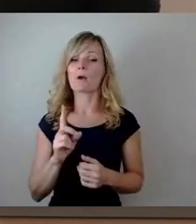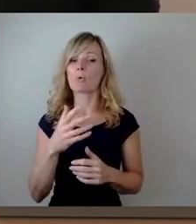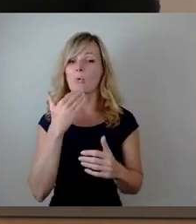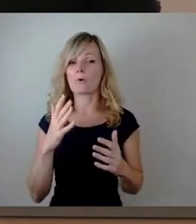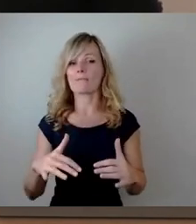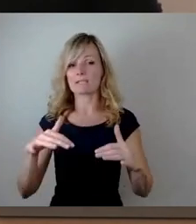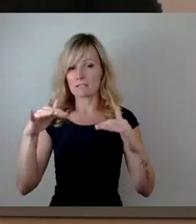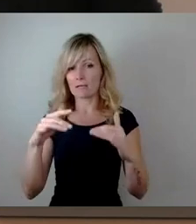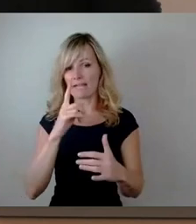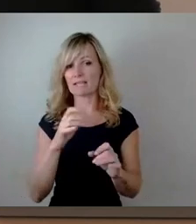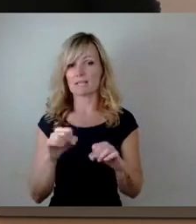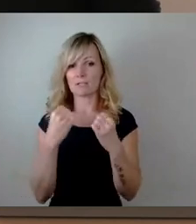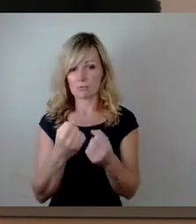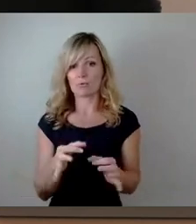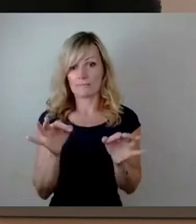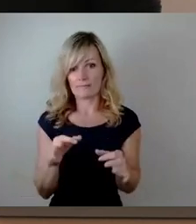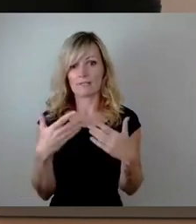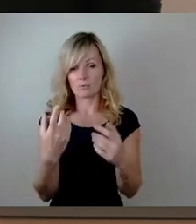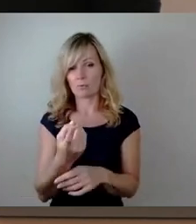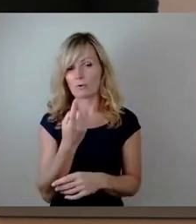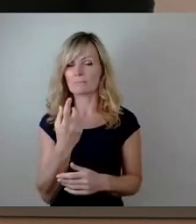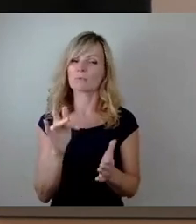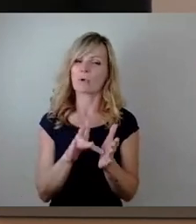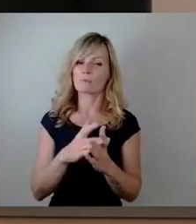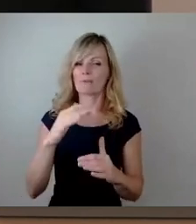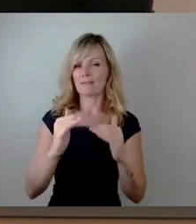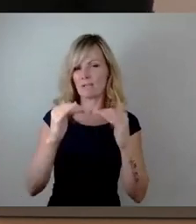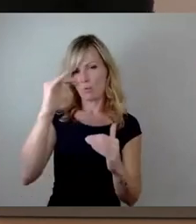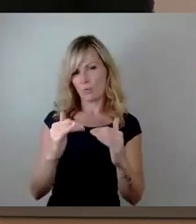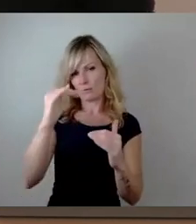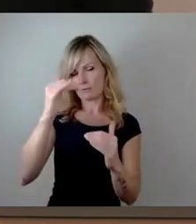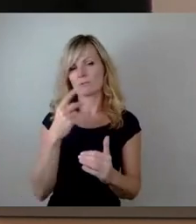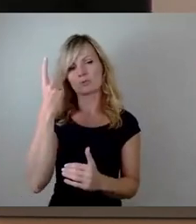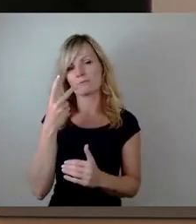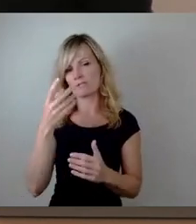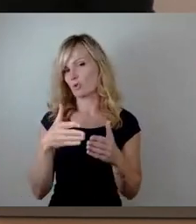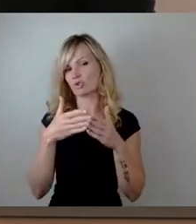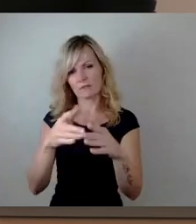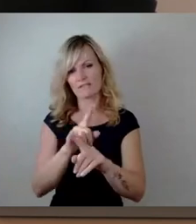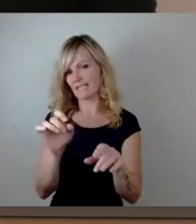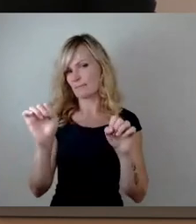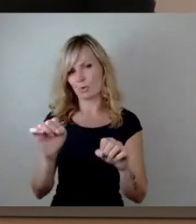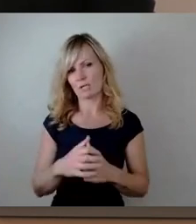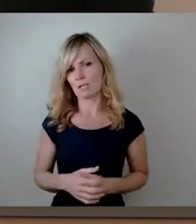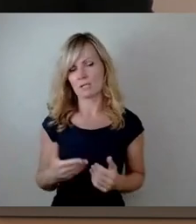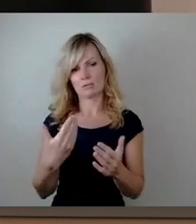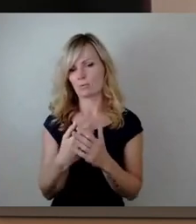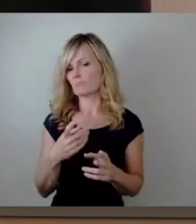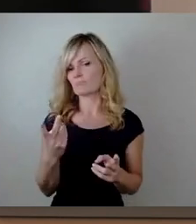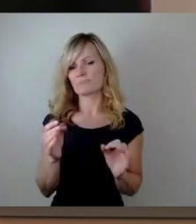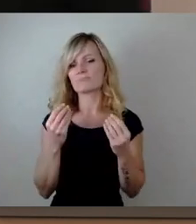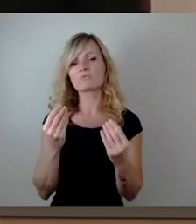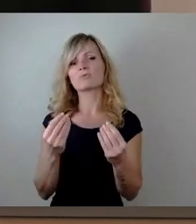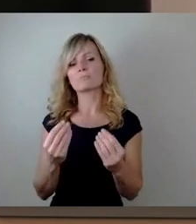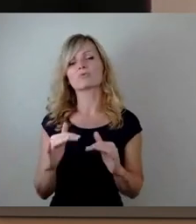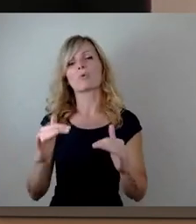ist dann, je nachdem wie hoch er ist, ohnehin kein Schiffverkehr möglich. Das ist sozusagen das laufende Hochwasserrisiko. Zur